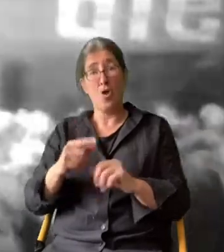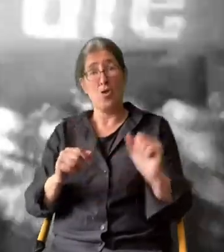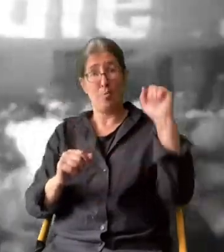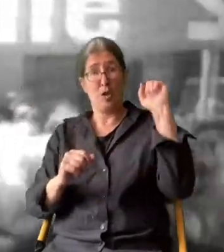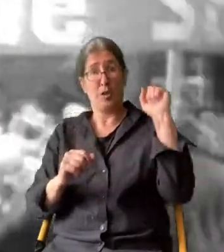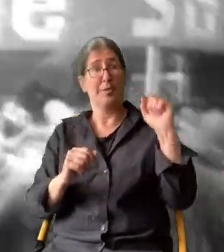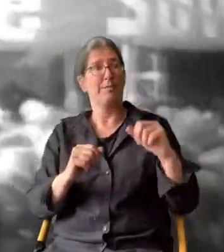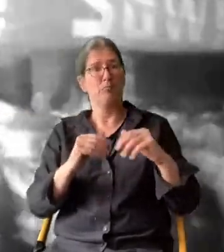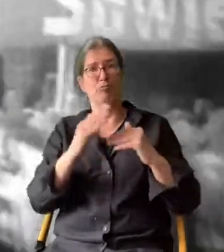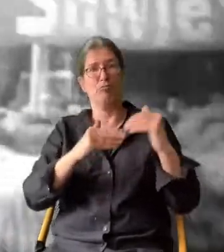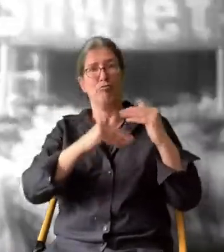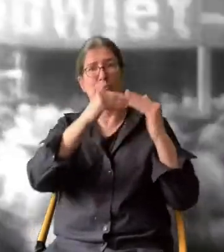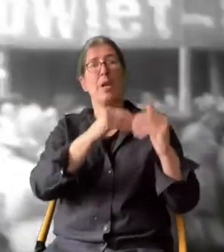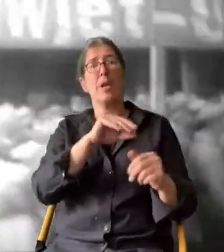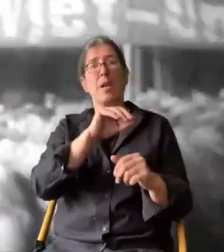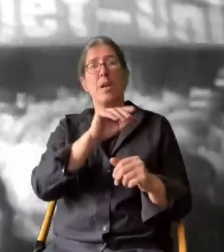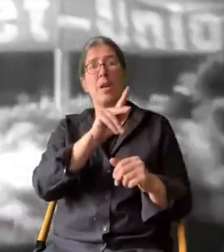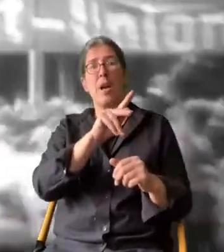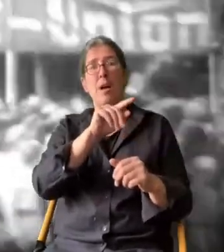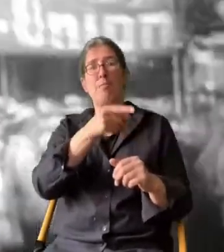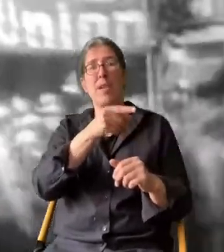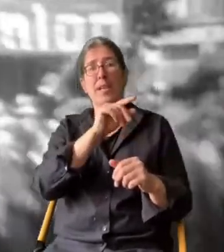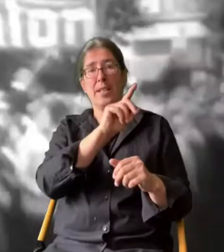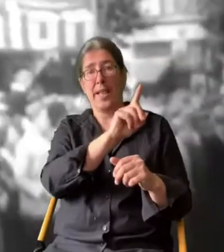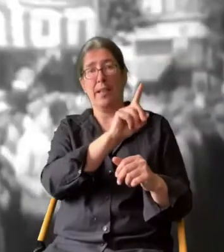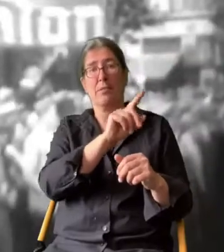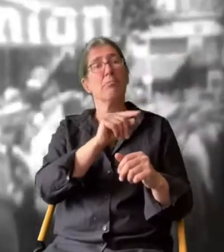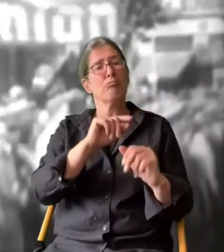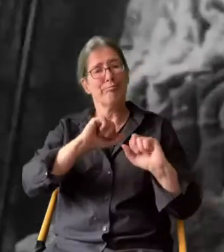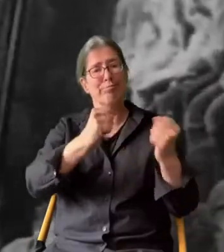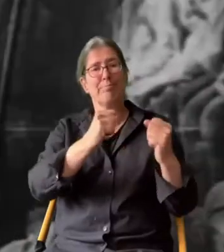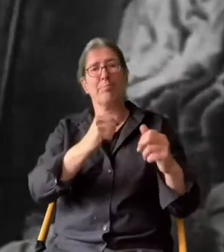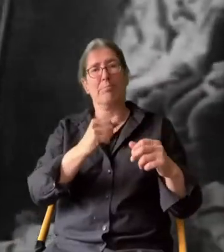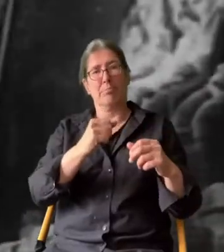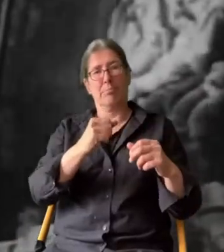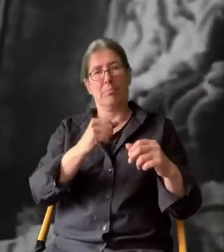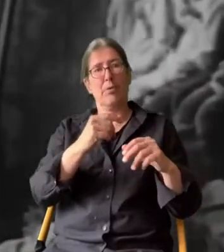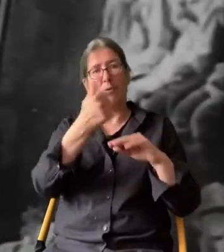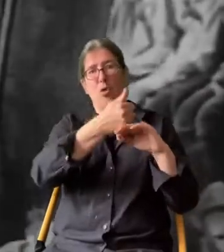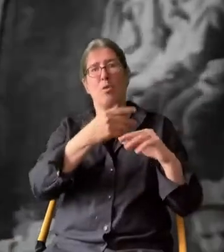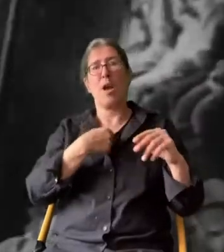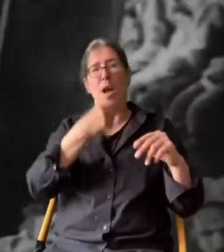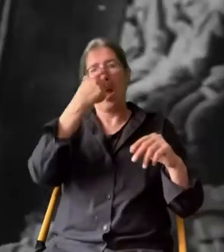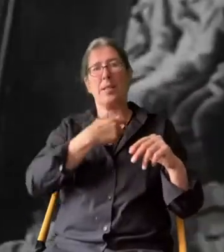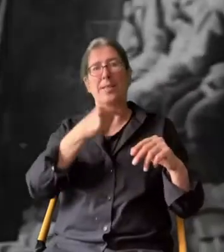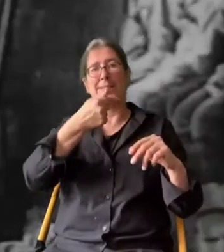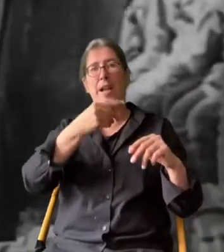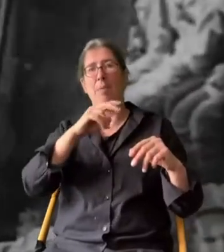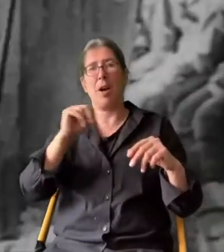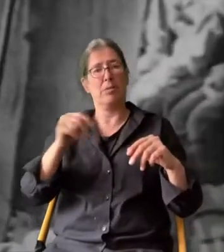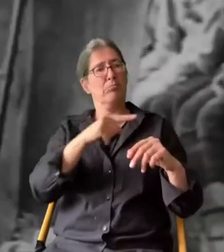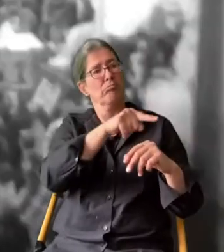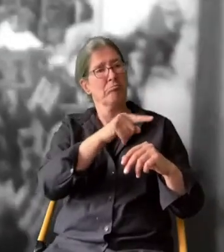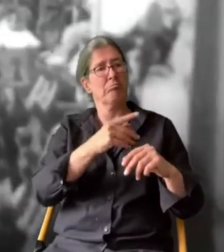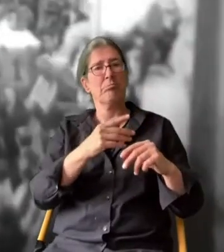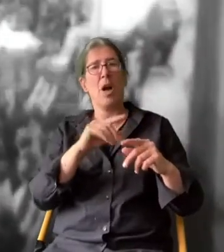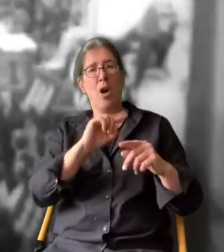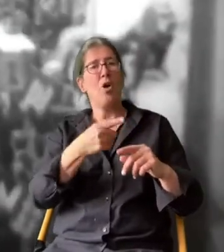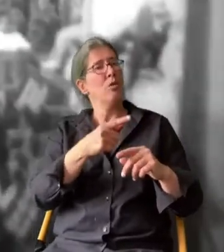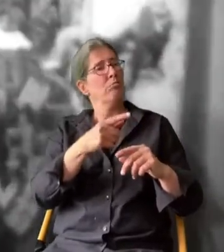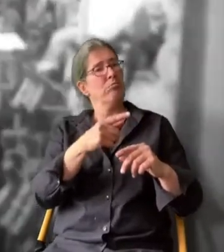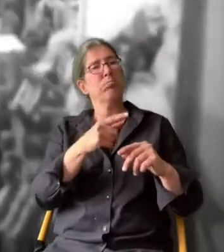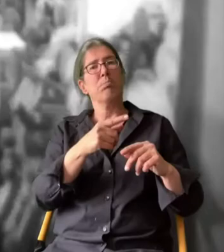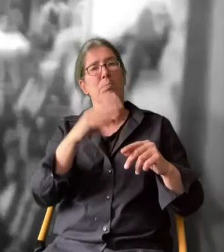Auch die Kommunisten rüsten auf. Die KPD gründet unter Führung Ernst Thälmanns im Juli 1924 ihren